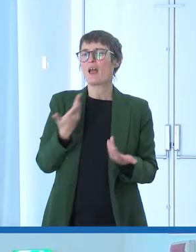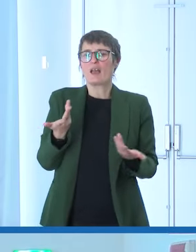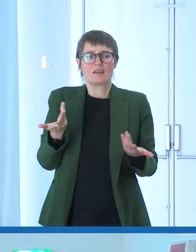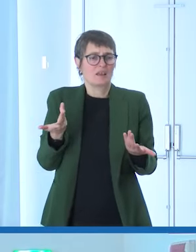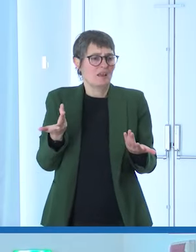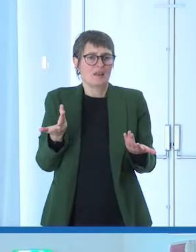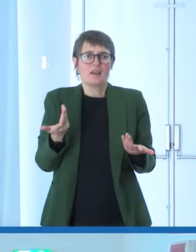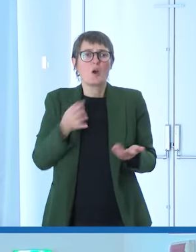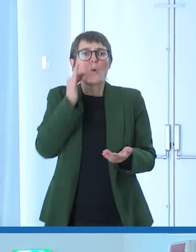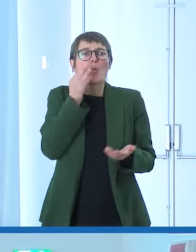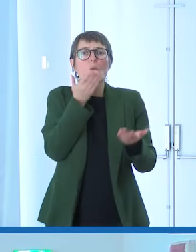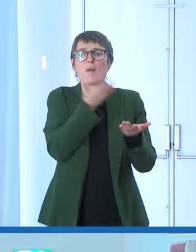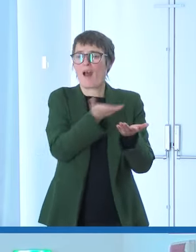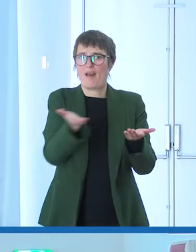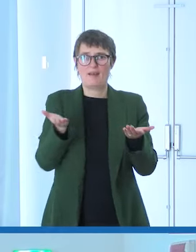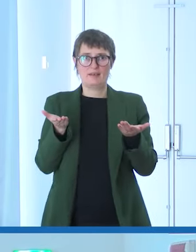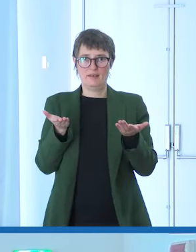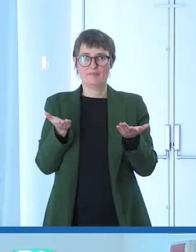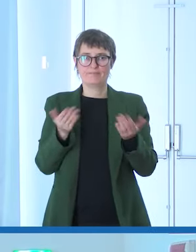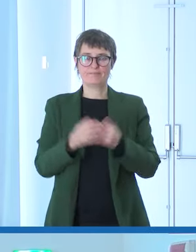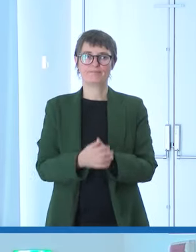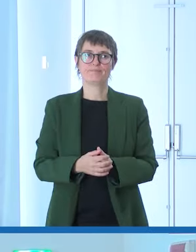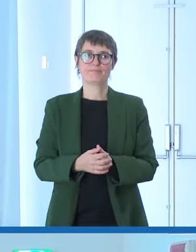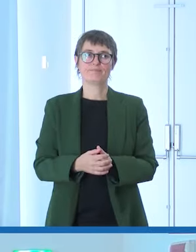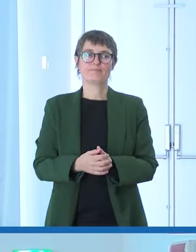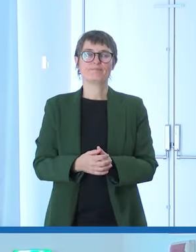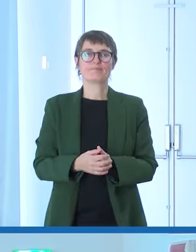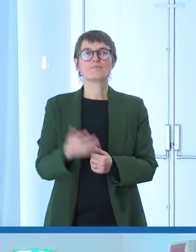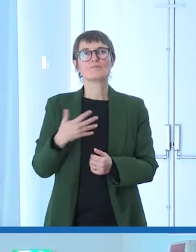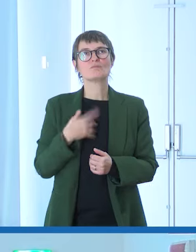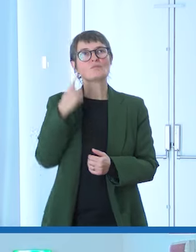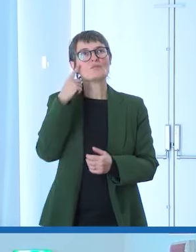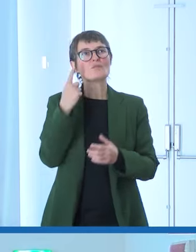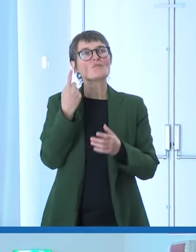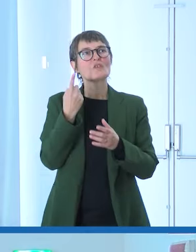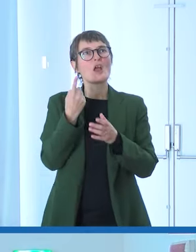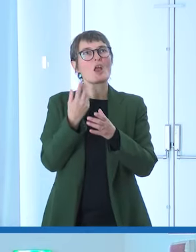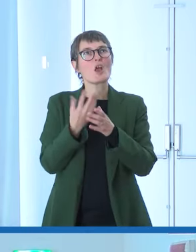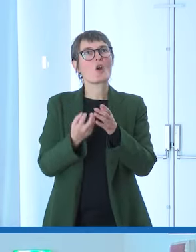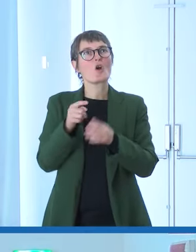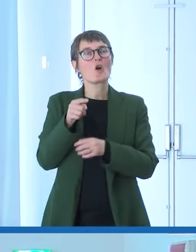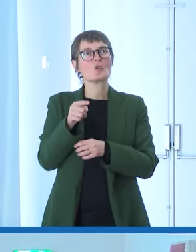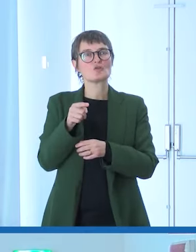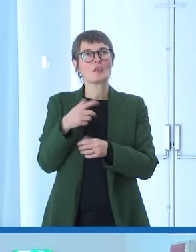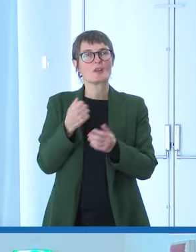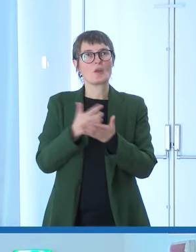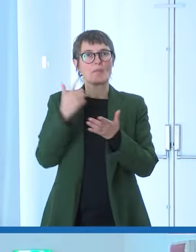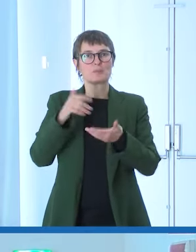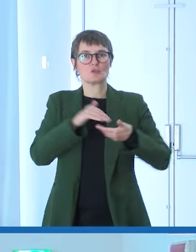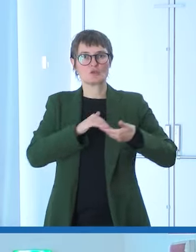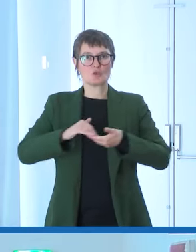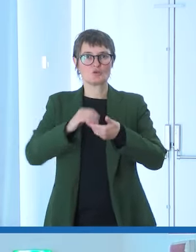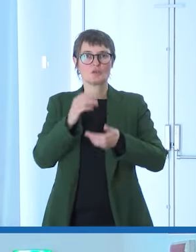Io inserirei un concetto che è nuovo, che riguarda un po' tutta la società. Bauno ha detto che siamo una società sott'assedio, perché